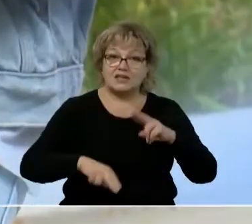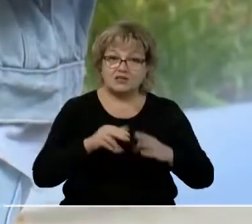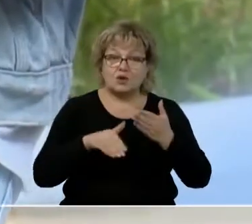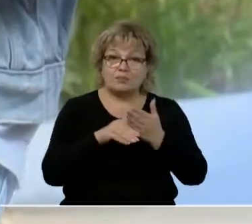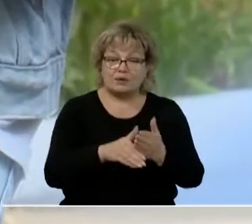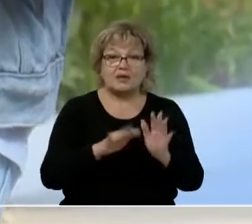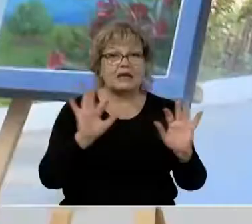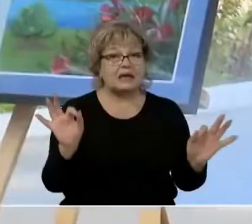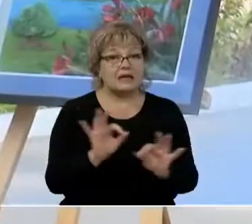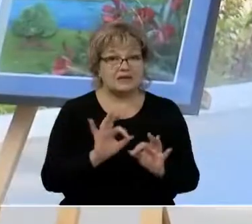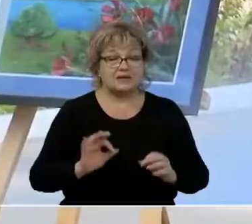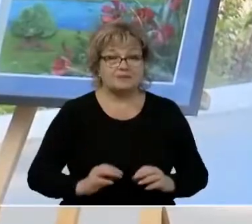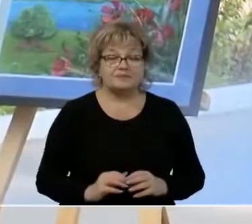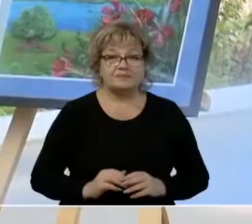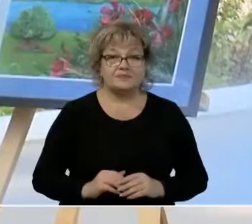понтийской лиры.